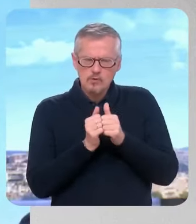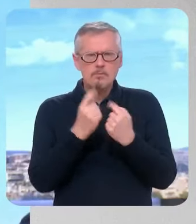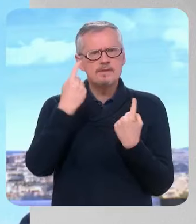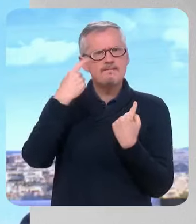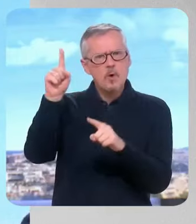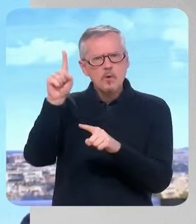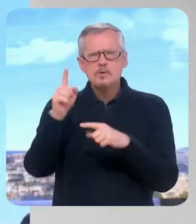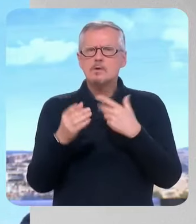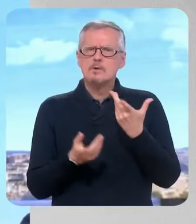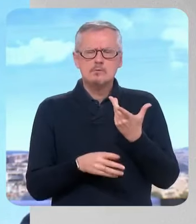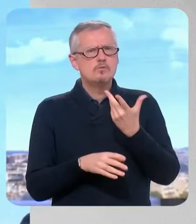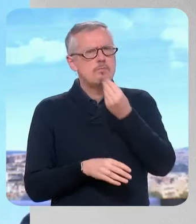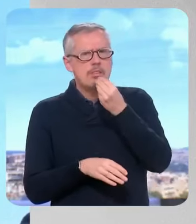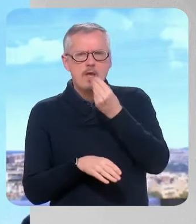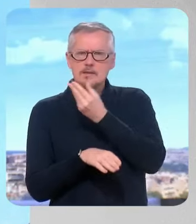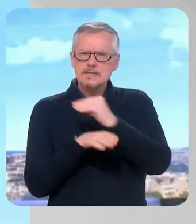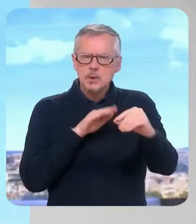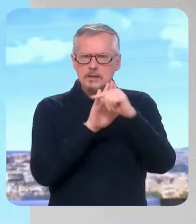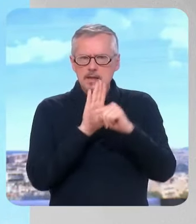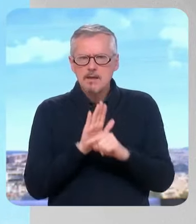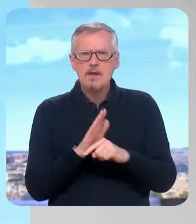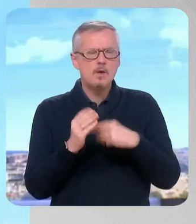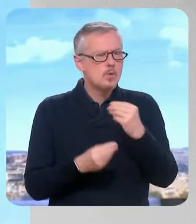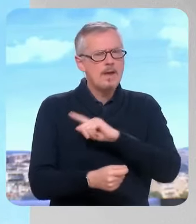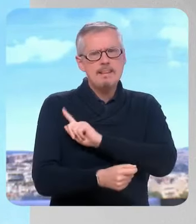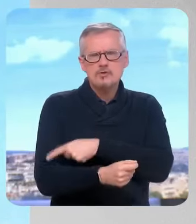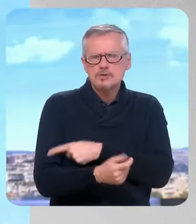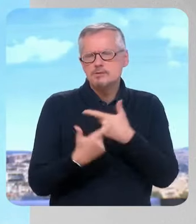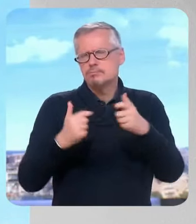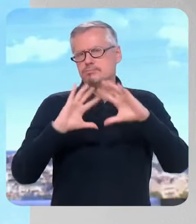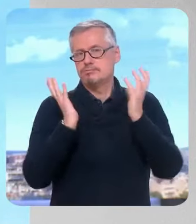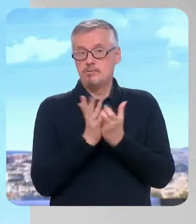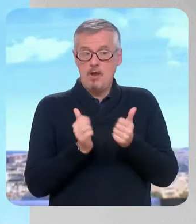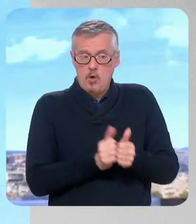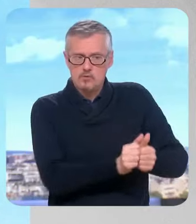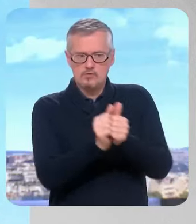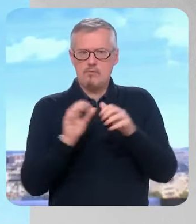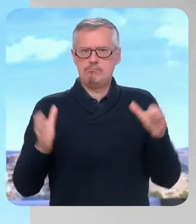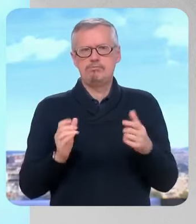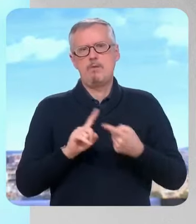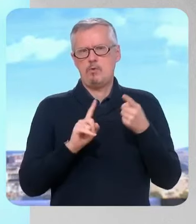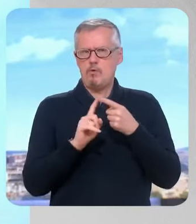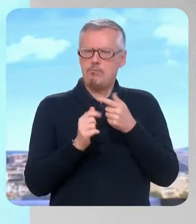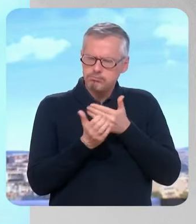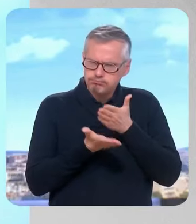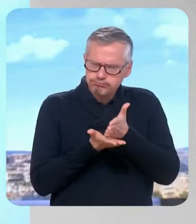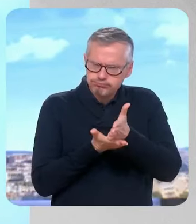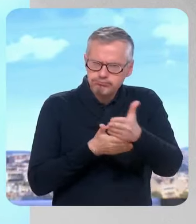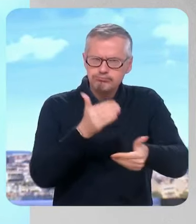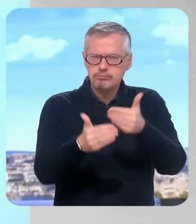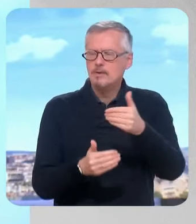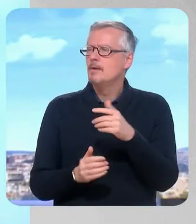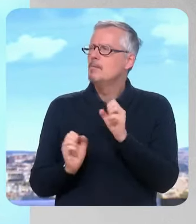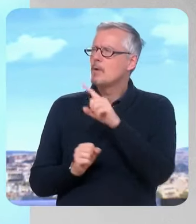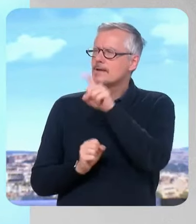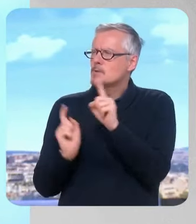question énergétique. Si on est tout seul dans notre coin, alors je garantis qu'on aura de graves problèmes. Donc, c'est comme ça qu'il faut essayer de nouer cette campagne. Deux questions courtes, réponses courtes